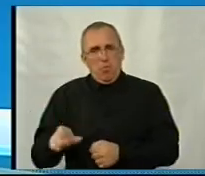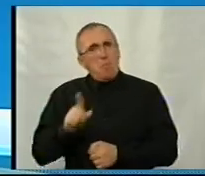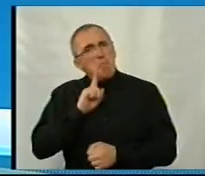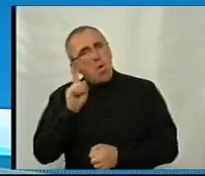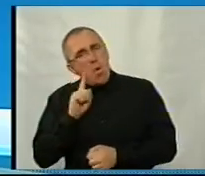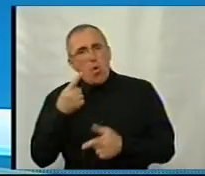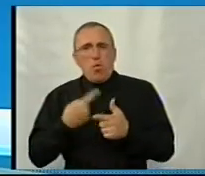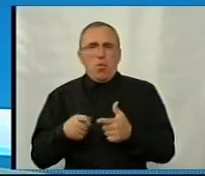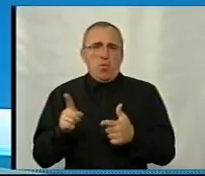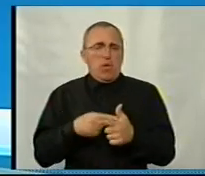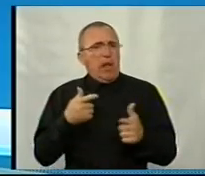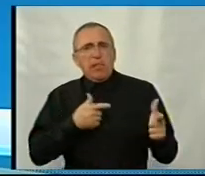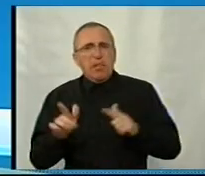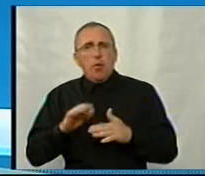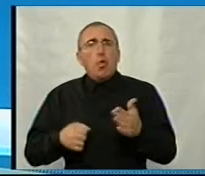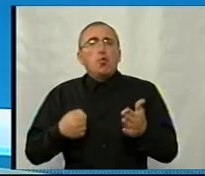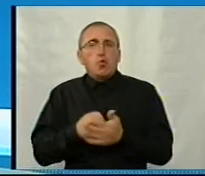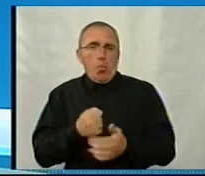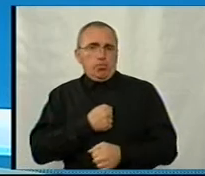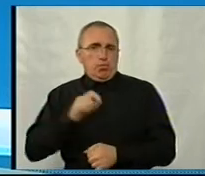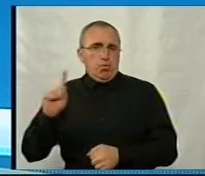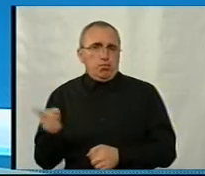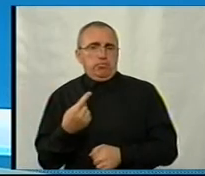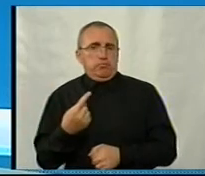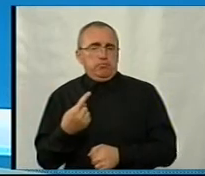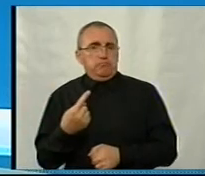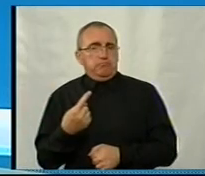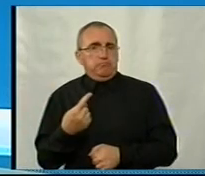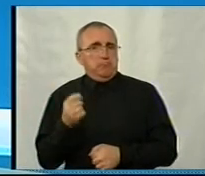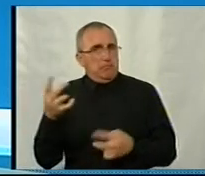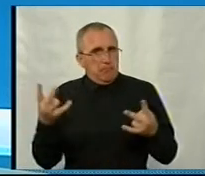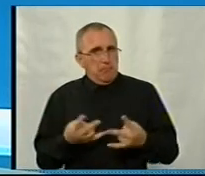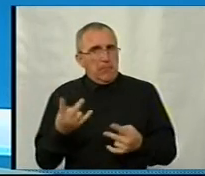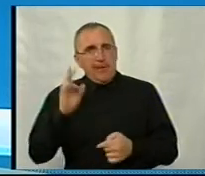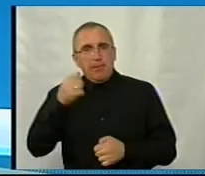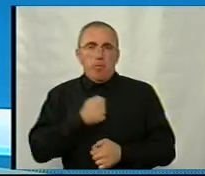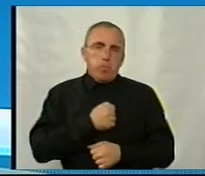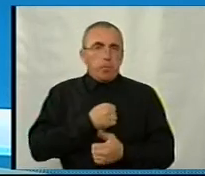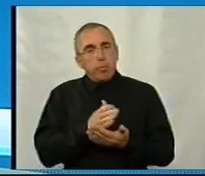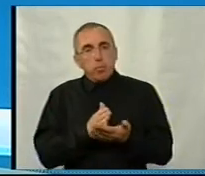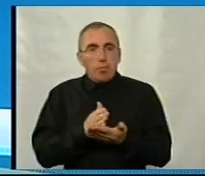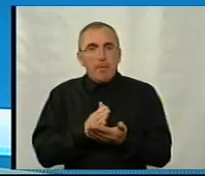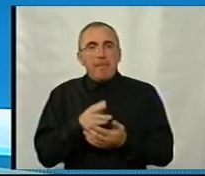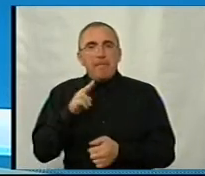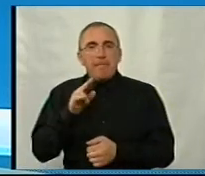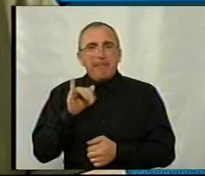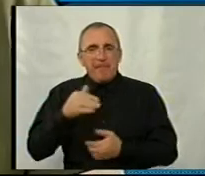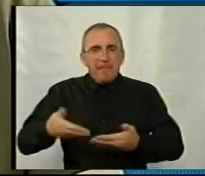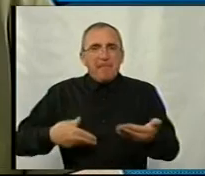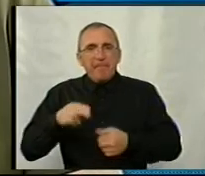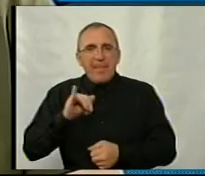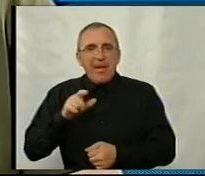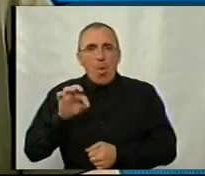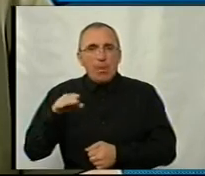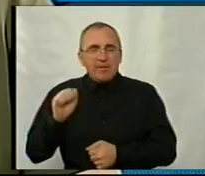молода, чи... Ще не готова вона до служби. Може, треба піти послужити там в піхоту, що називається, рік, а